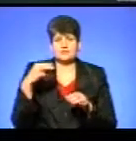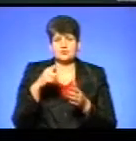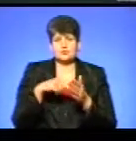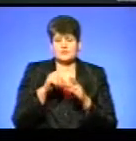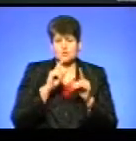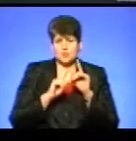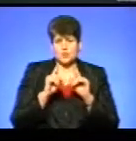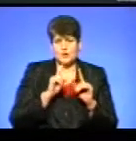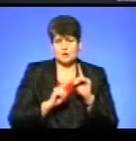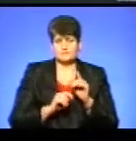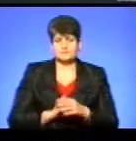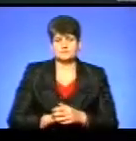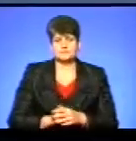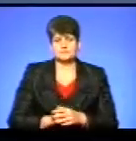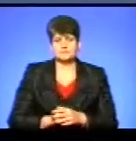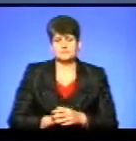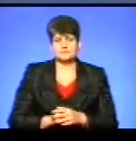раду, повідомив Іван Ковалик.